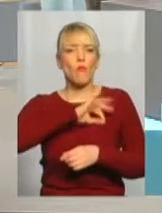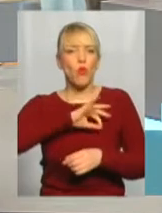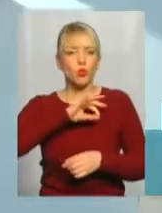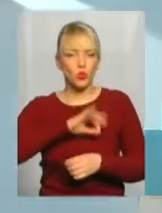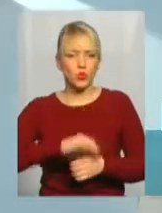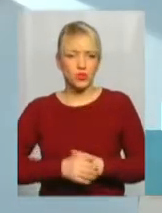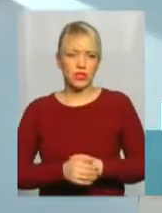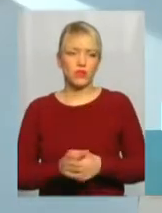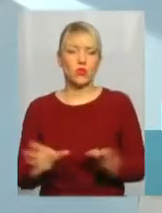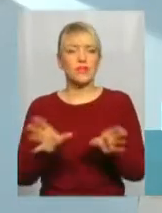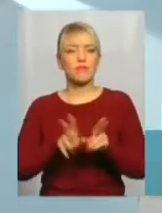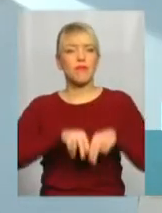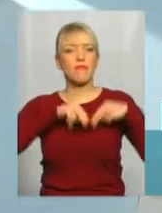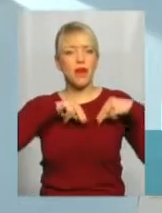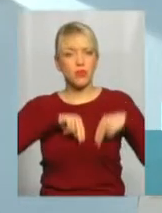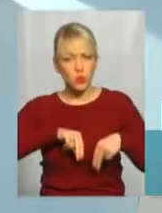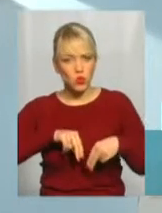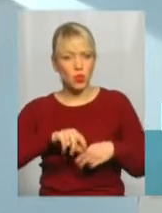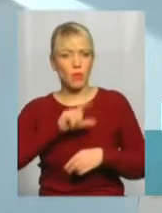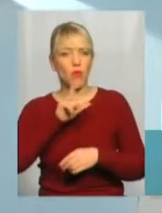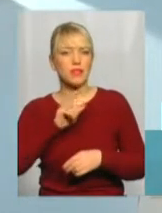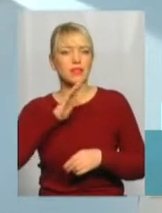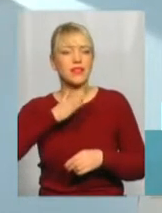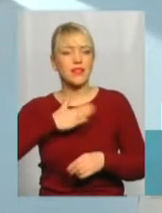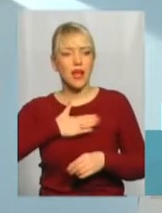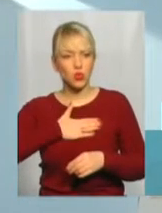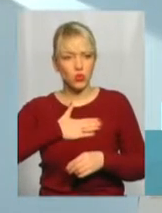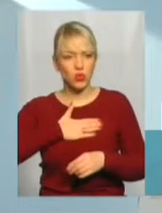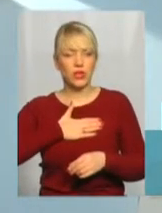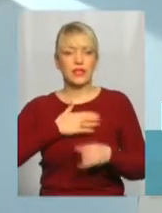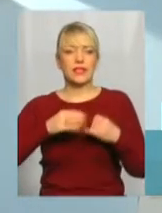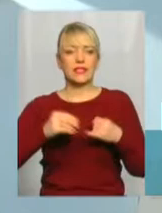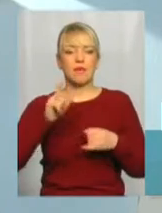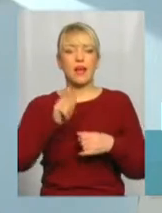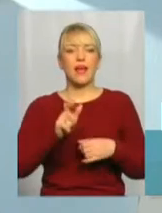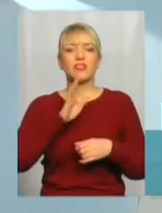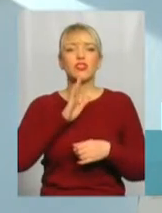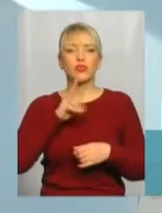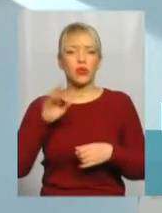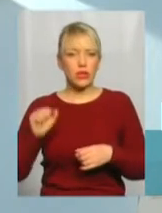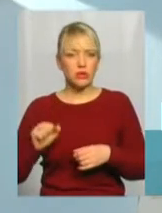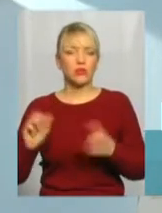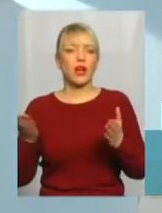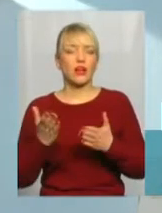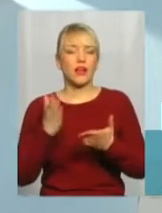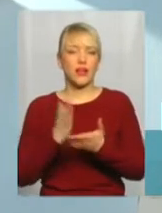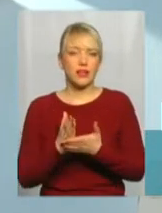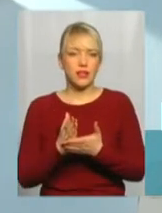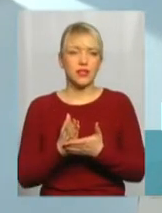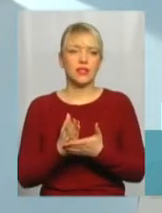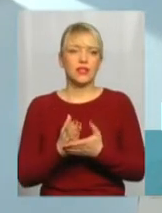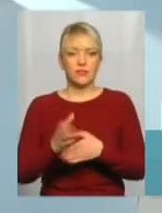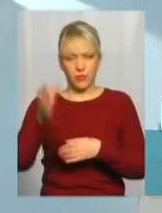співпрацюємо із нашою землячкою, яка є науковим працівником.